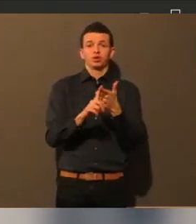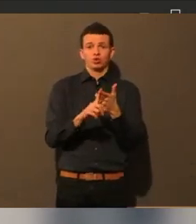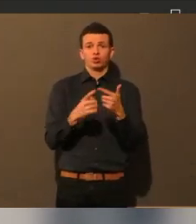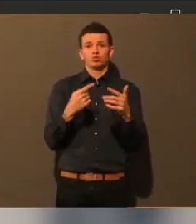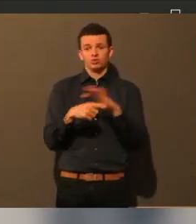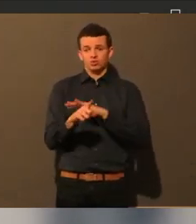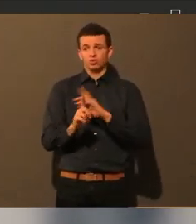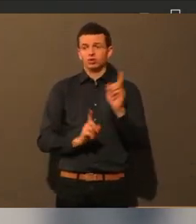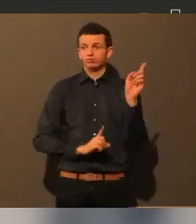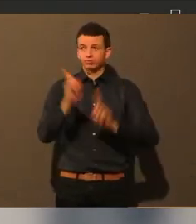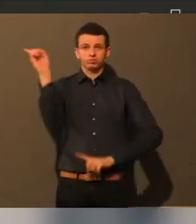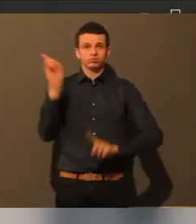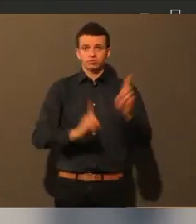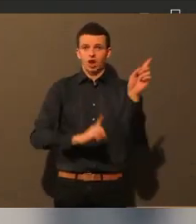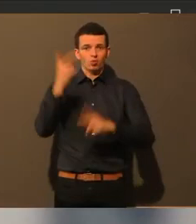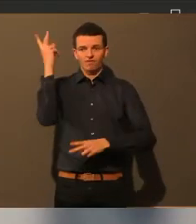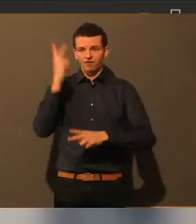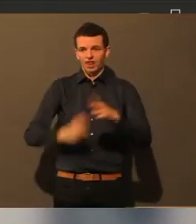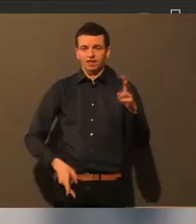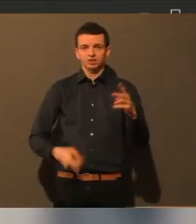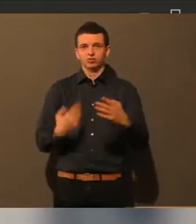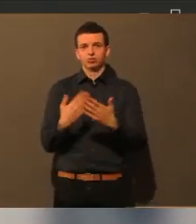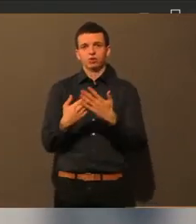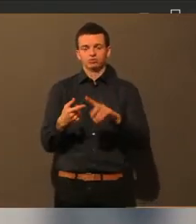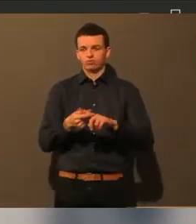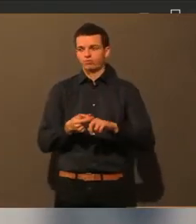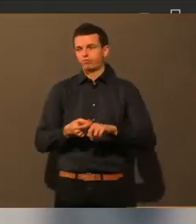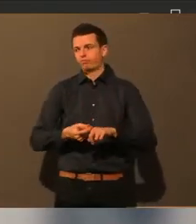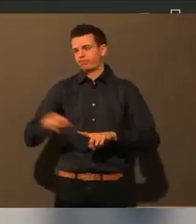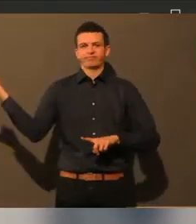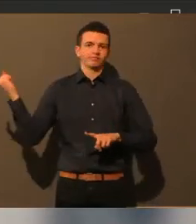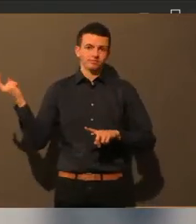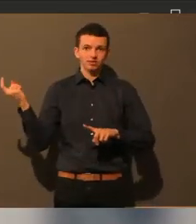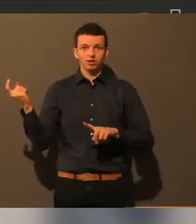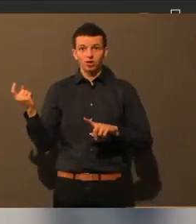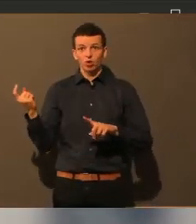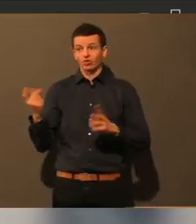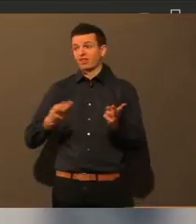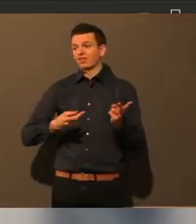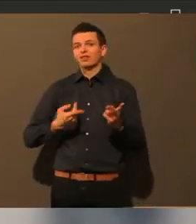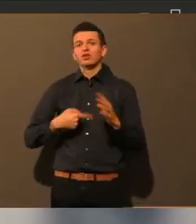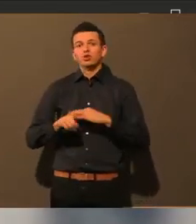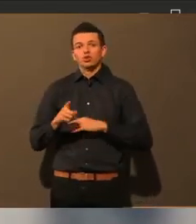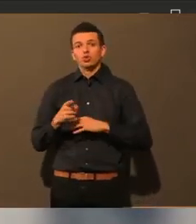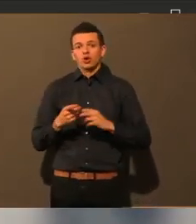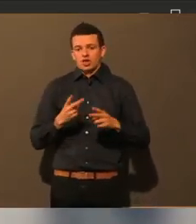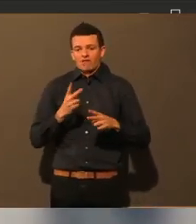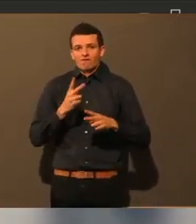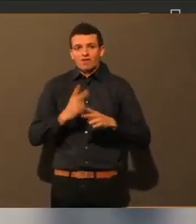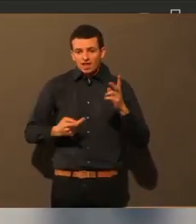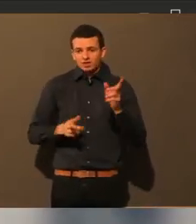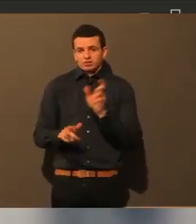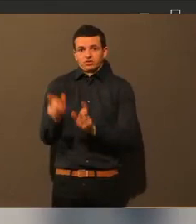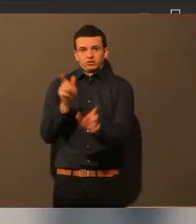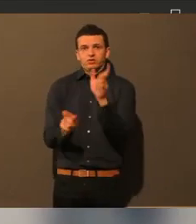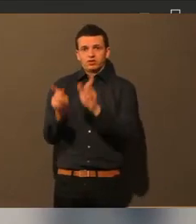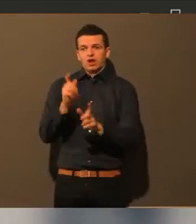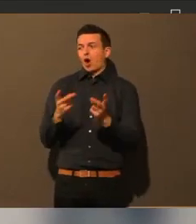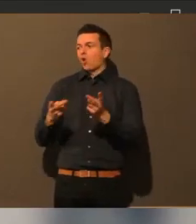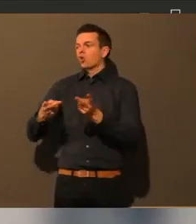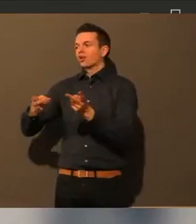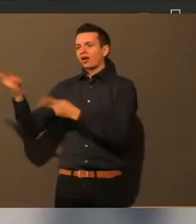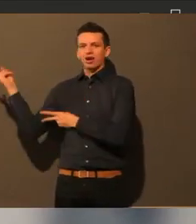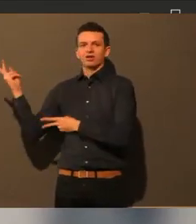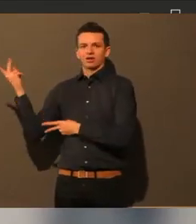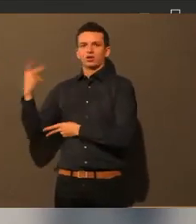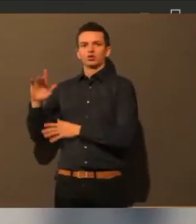Rettungsdienste entlasten müssen. Beide laufen momentan an der Kapazitäts-Obergrenze. Also sowohl die Krankenhäuser laufen voll, als